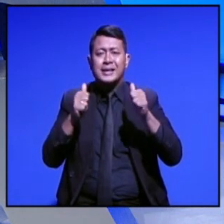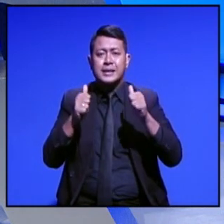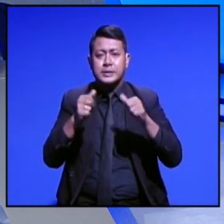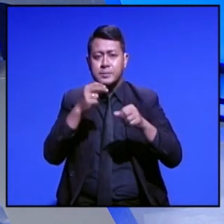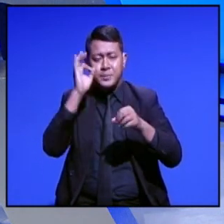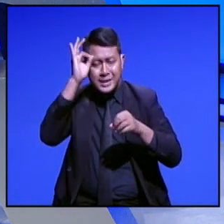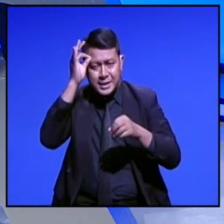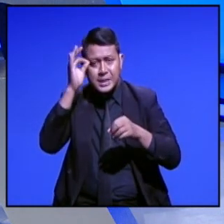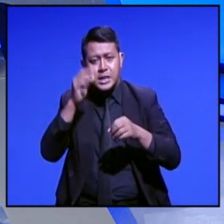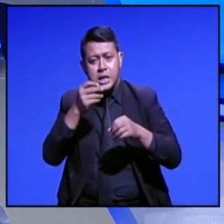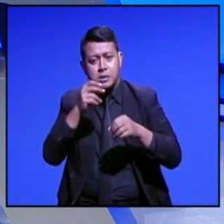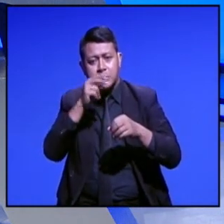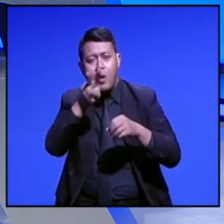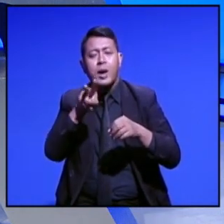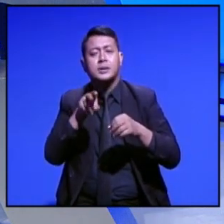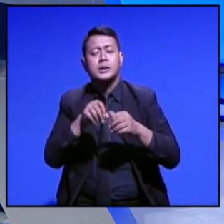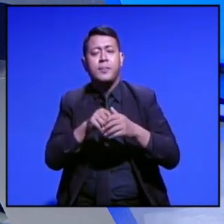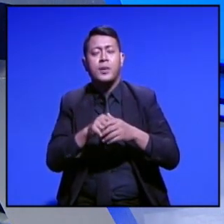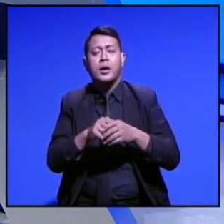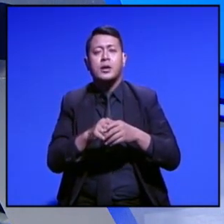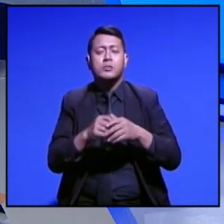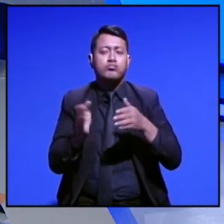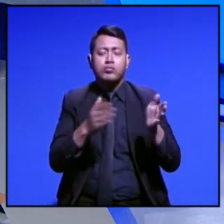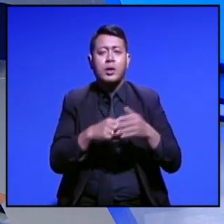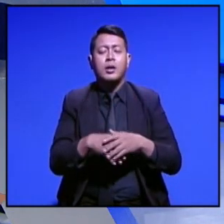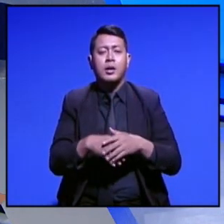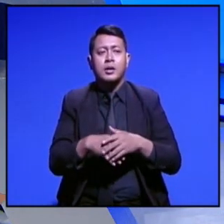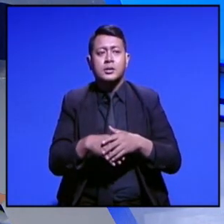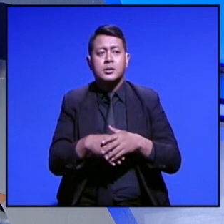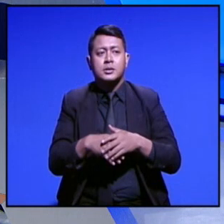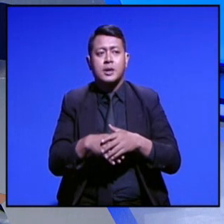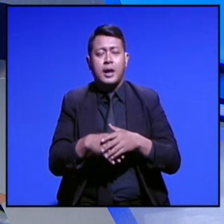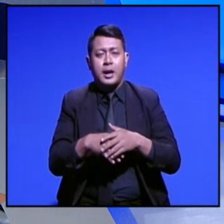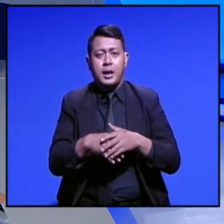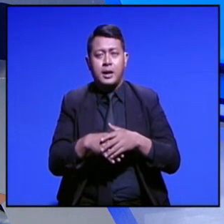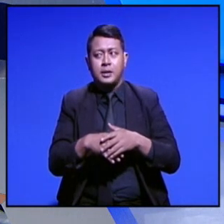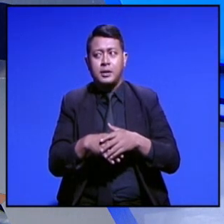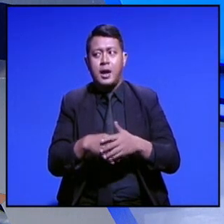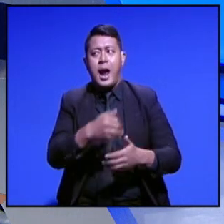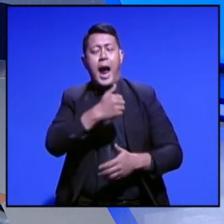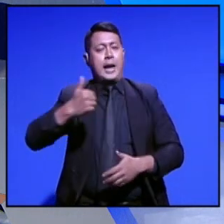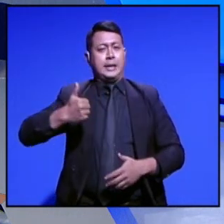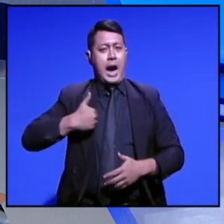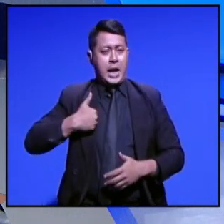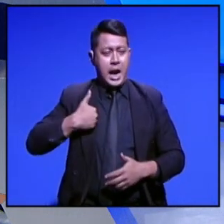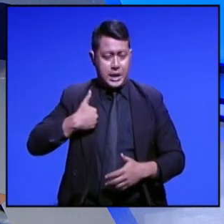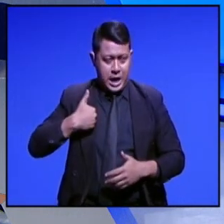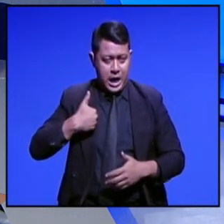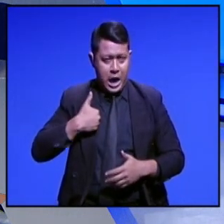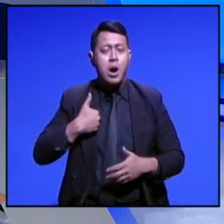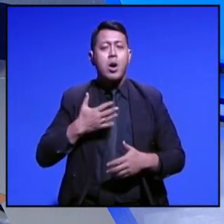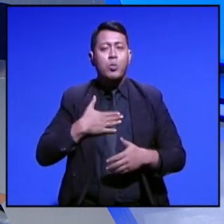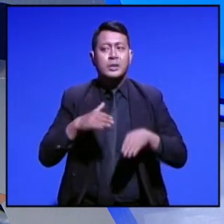perkembangan perekonomian global. Disusul dengan Kanada. Negara di utara Amerika ini dikenal memiliki